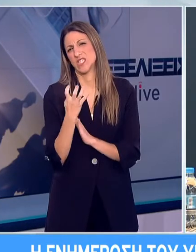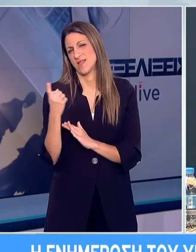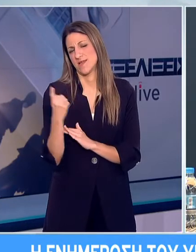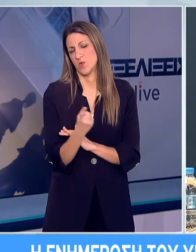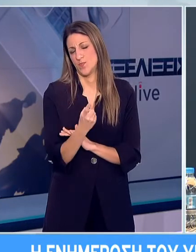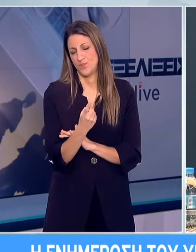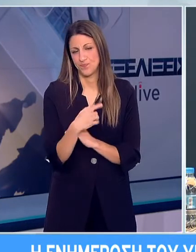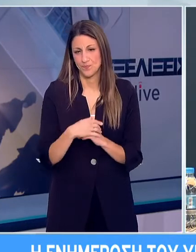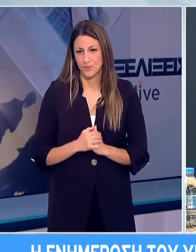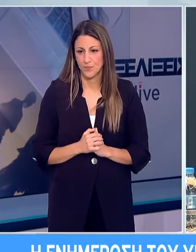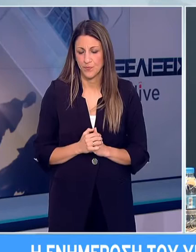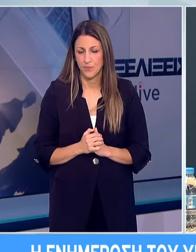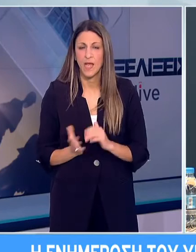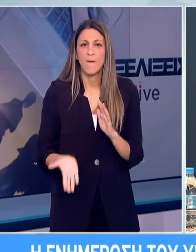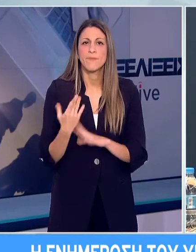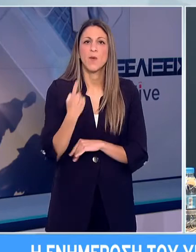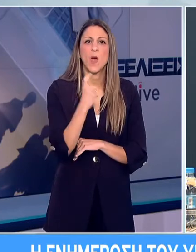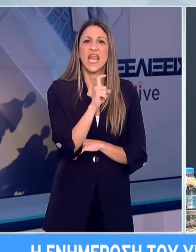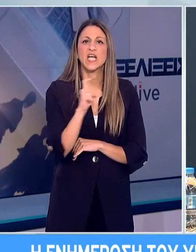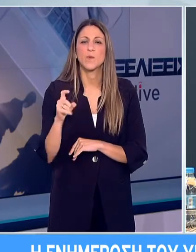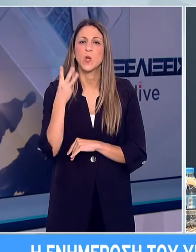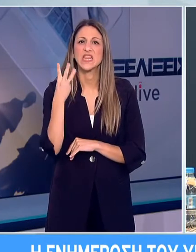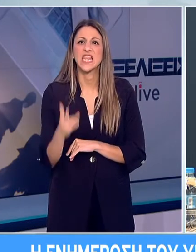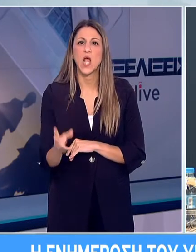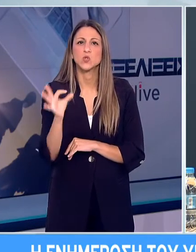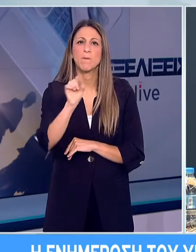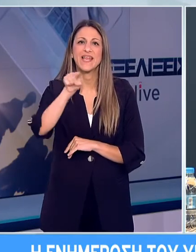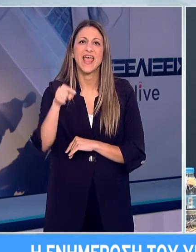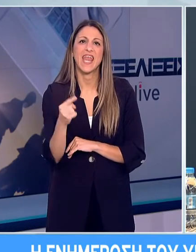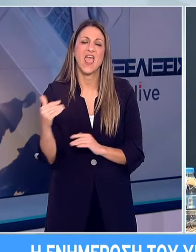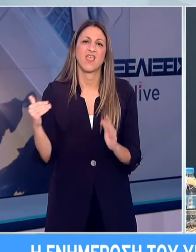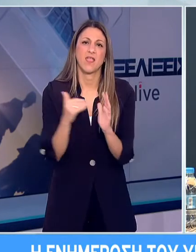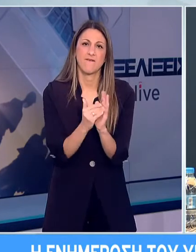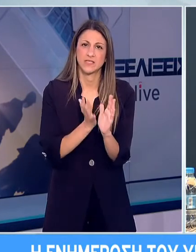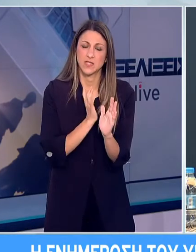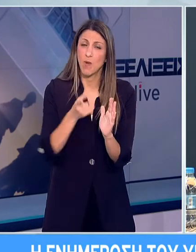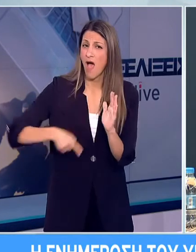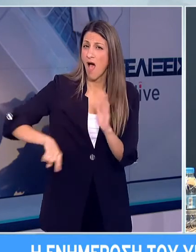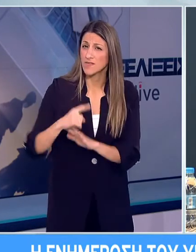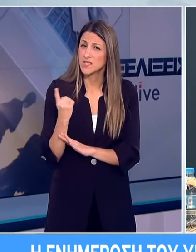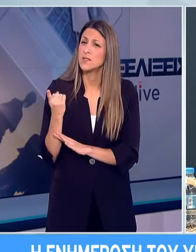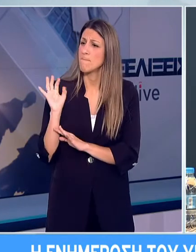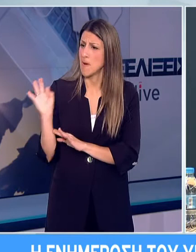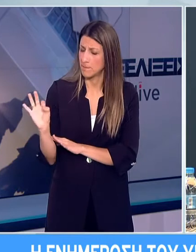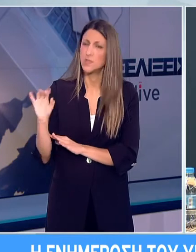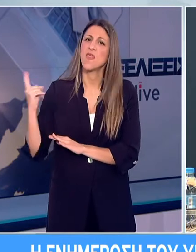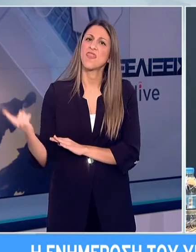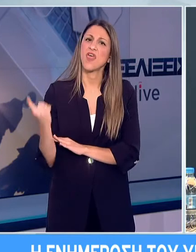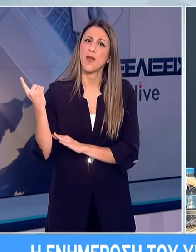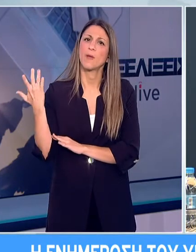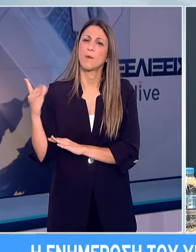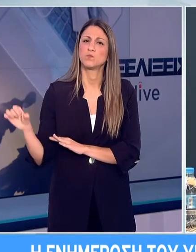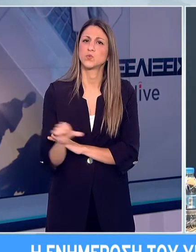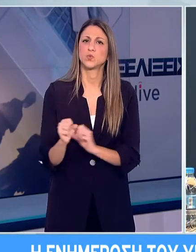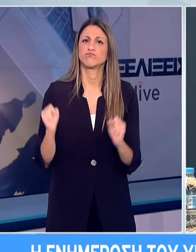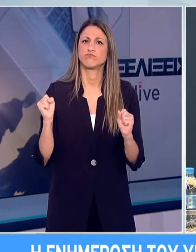Περισσότεροι πλέον από 1.359.000 συνανθρώπους μας, ενώ μολύνθηκαν από τον ιό, ανέρωσαν και έγιναν καλά.